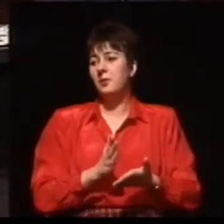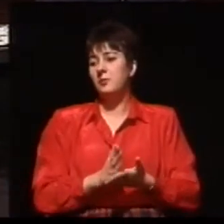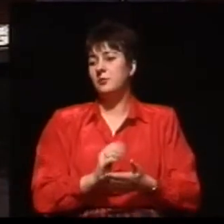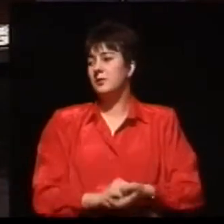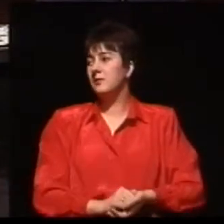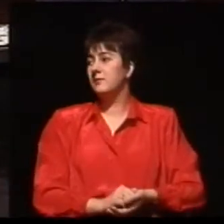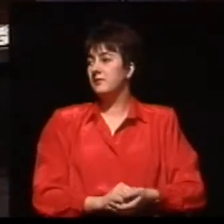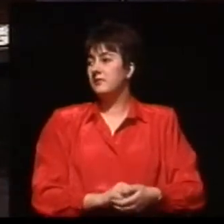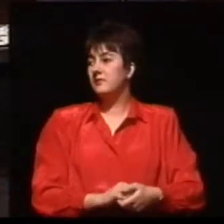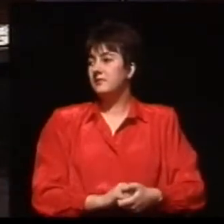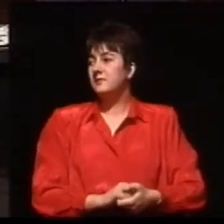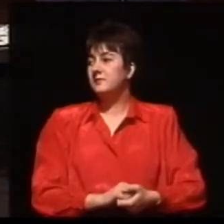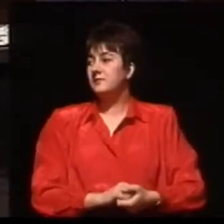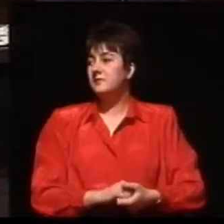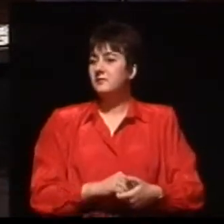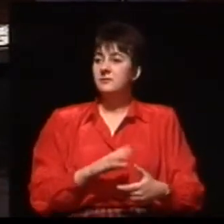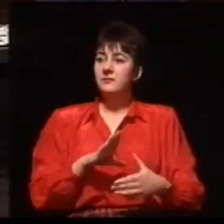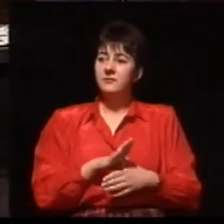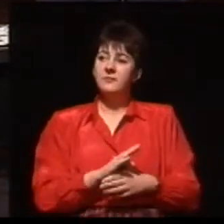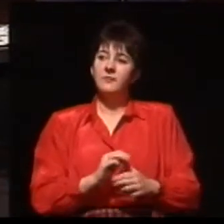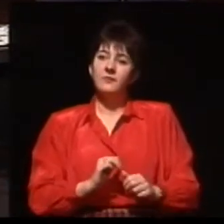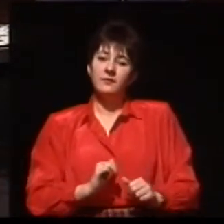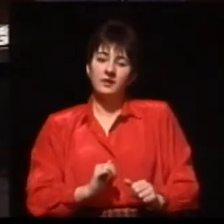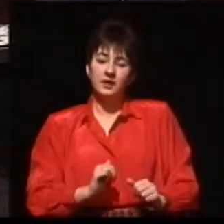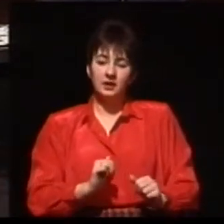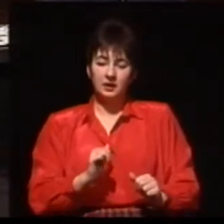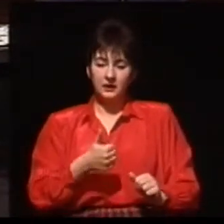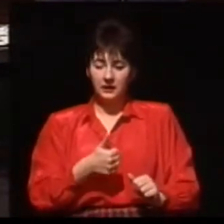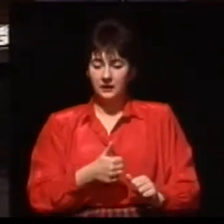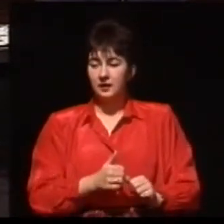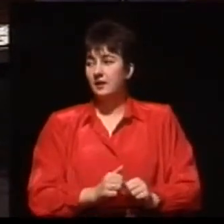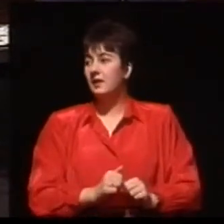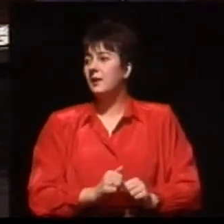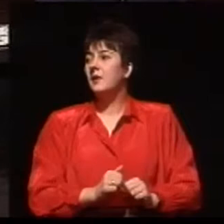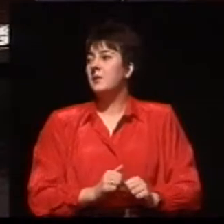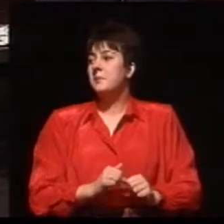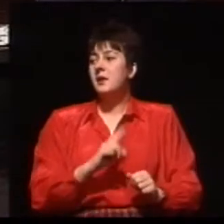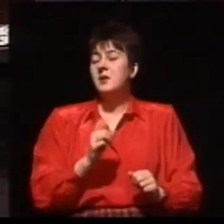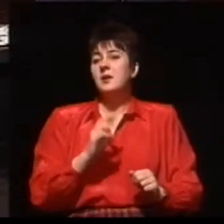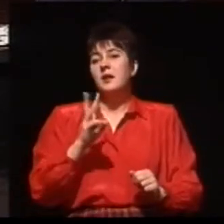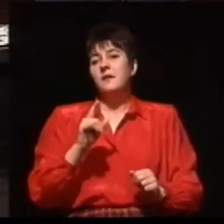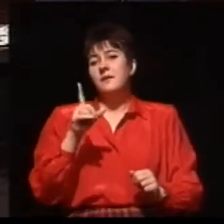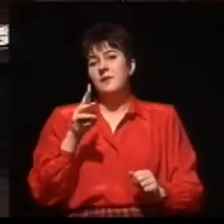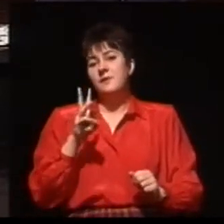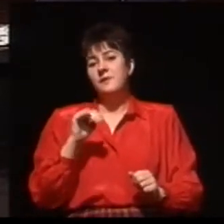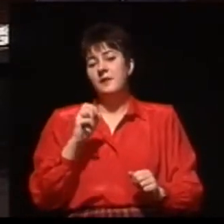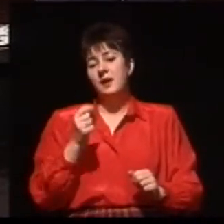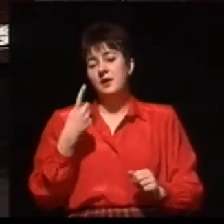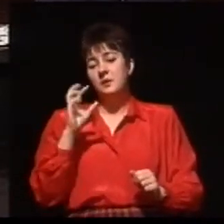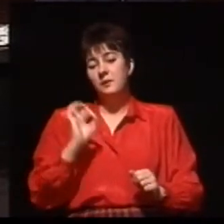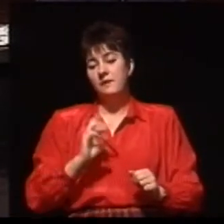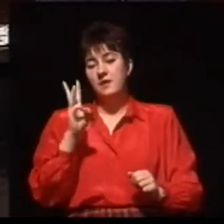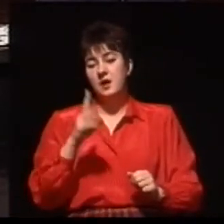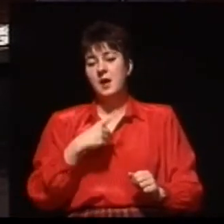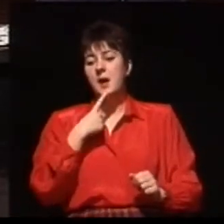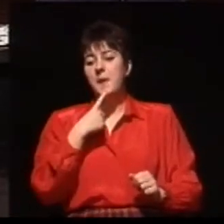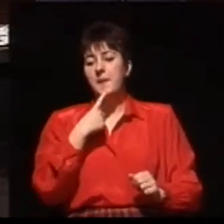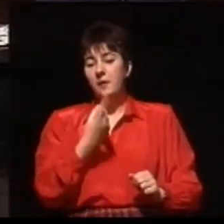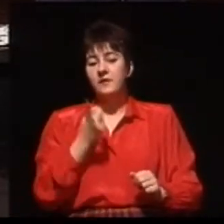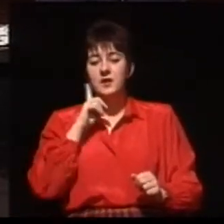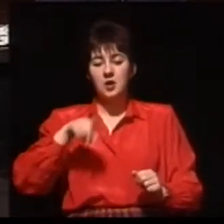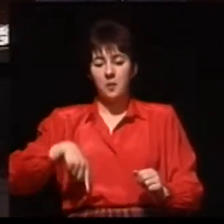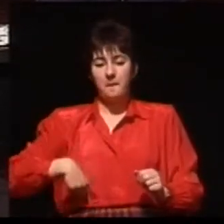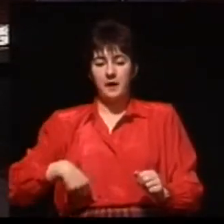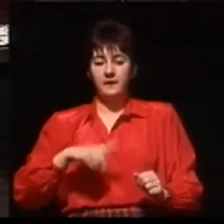wywiadów powiedział Pan, większość pacjentów reaktowanych dotąd jako osoby niesłyszące po naszych badaniach, po badaniach przypomnę w ośrodku na ulicy Grójeckiej,